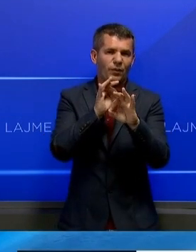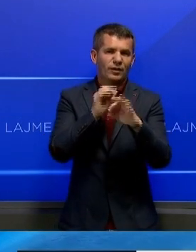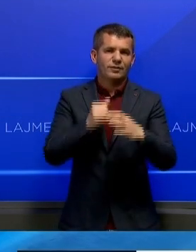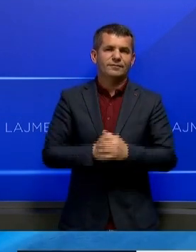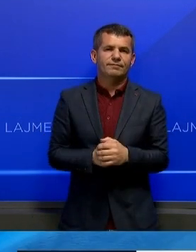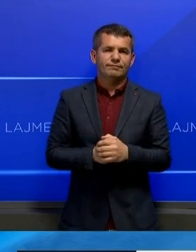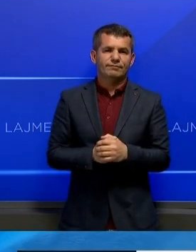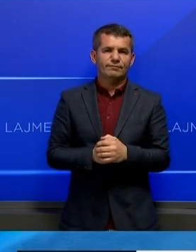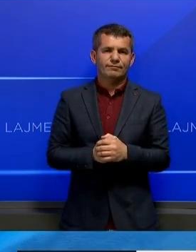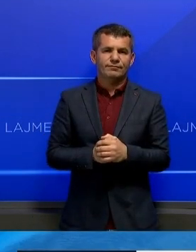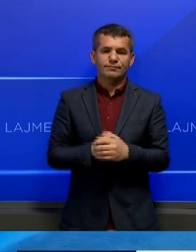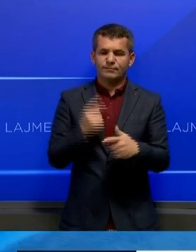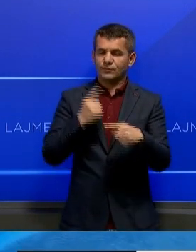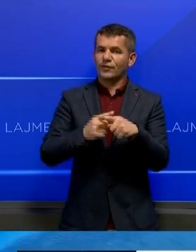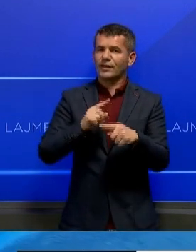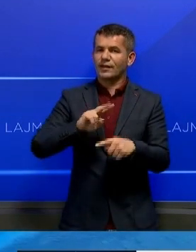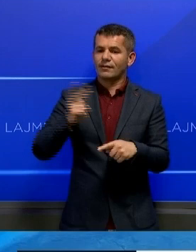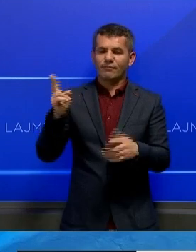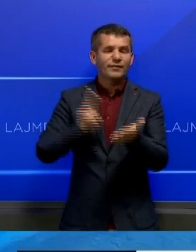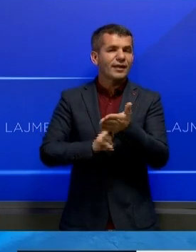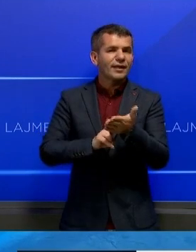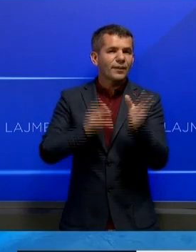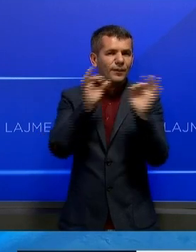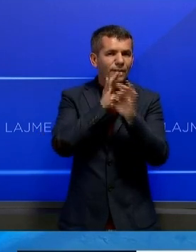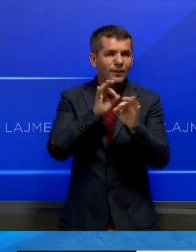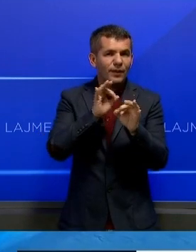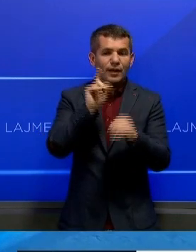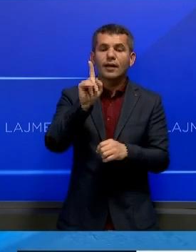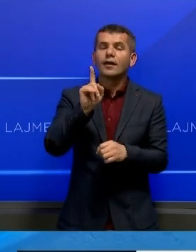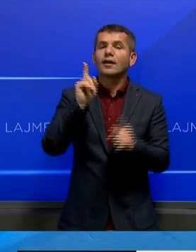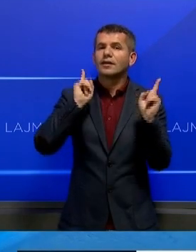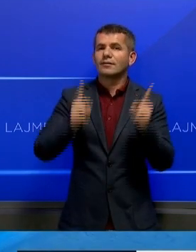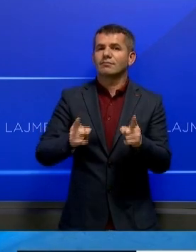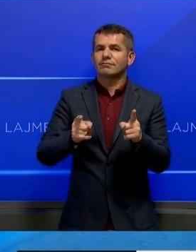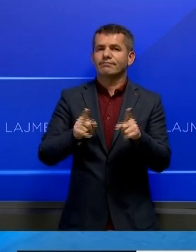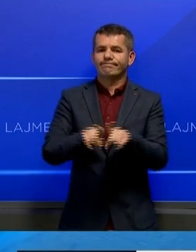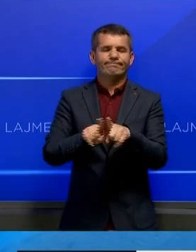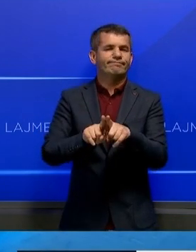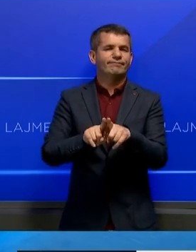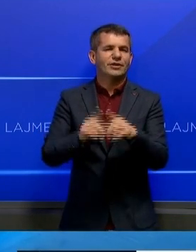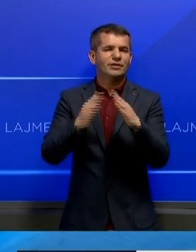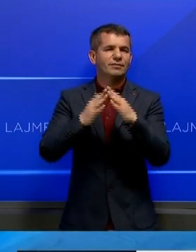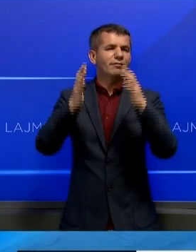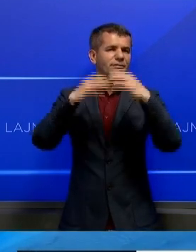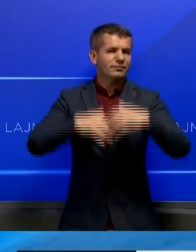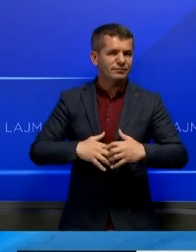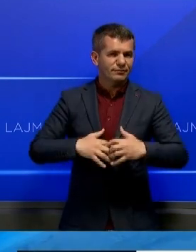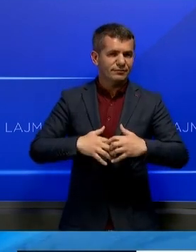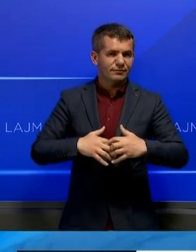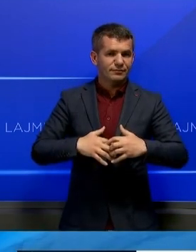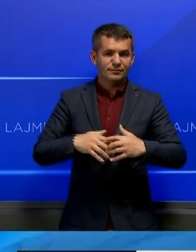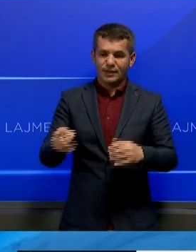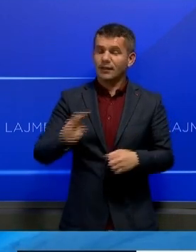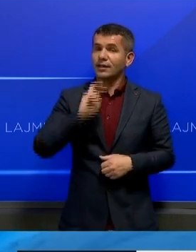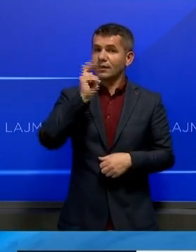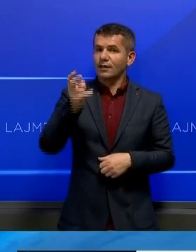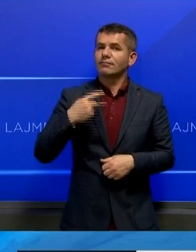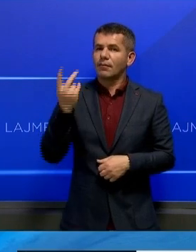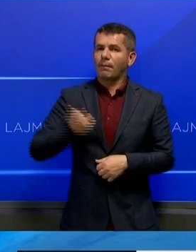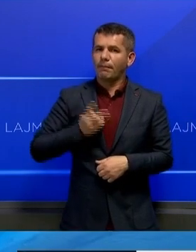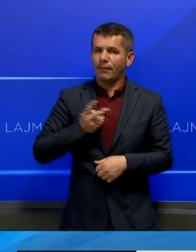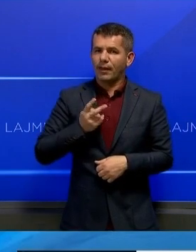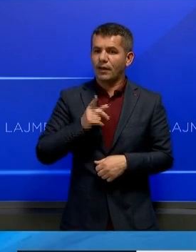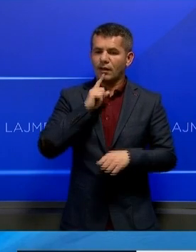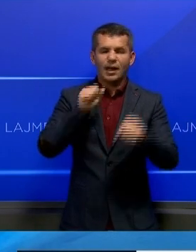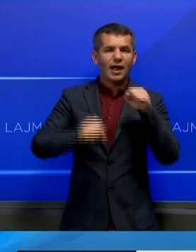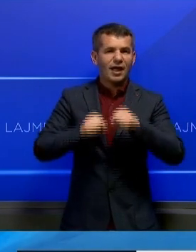kompromis, pra se cili kishti të drejt, por për kundër kësaj ata do gjën shtëpin e tyre, ka thënë Bennett duke shtuar se a i është krenar për